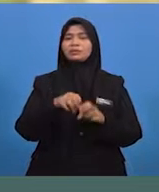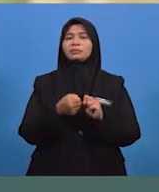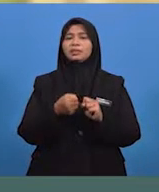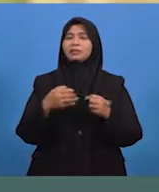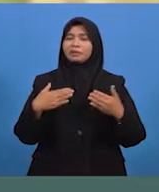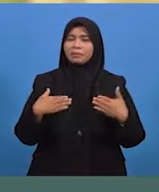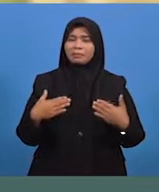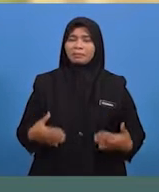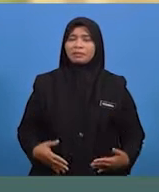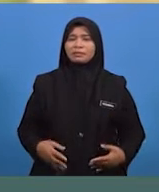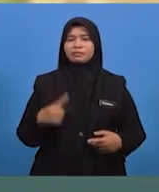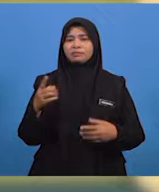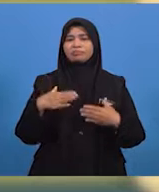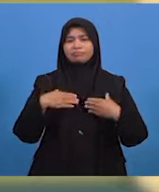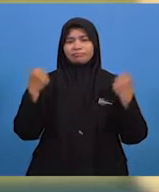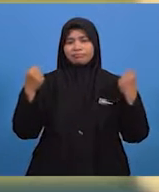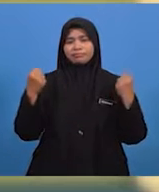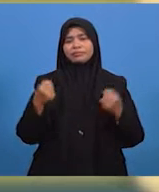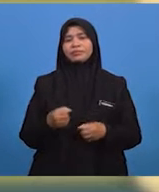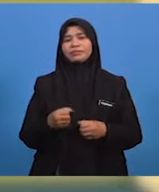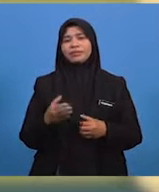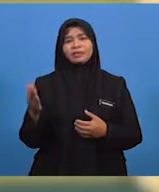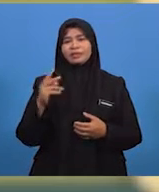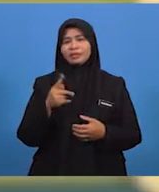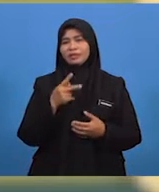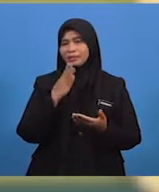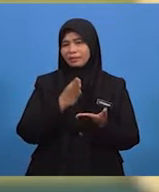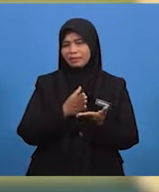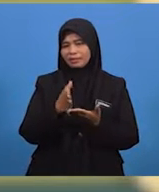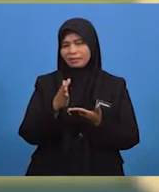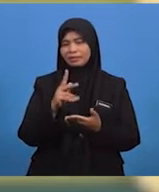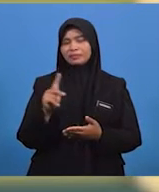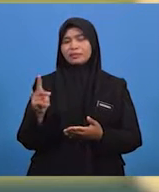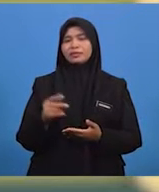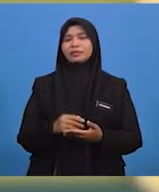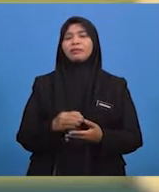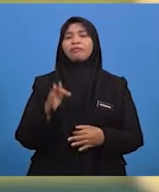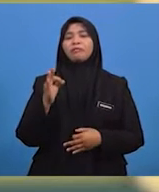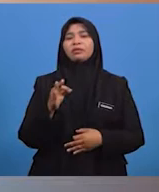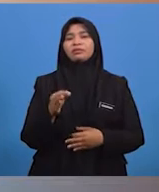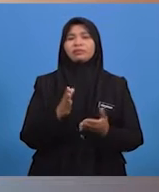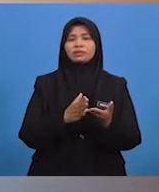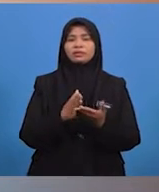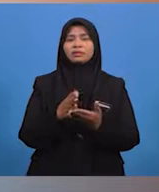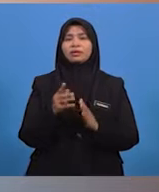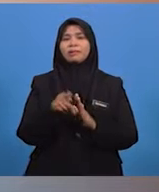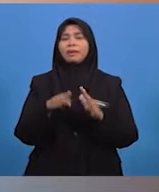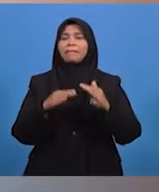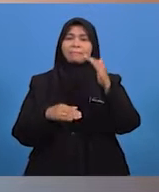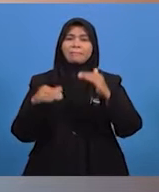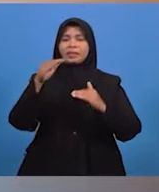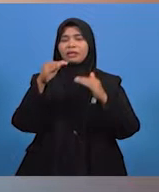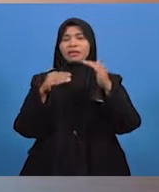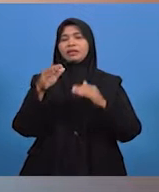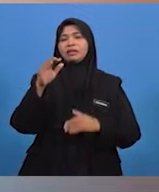badan anda sentiasa segar. Mari kita teruskan. Faktor seterusnya ialah, pembinaan